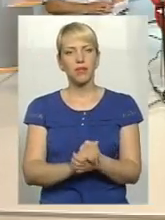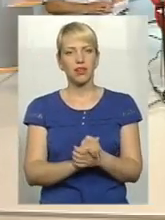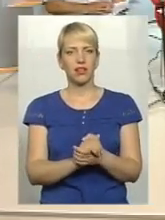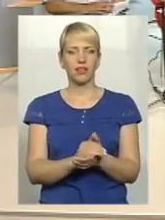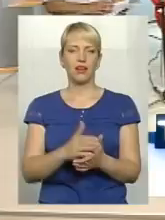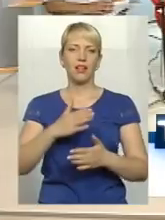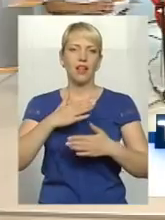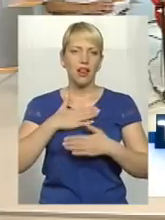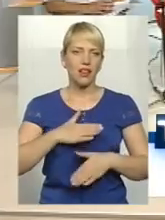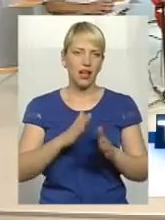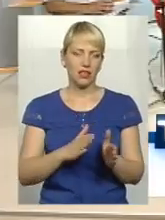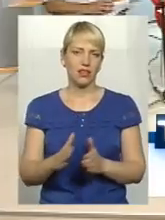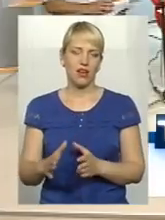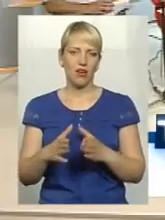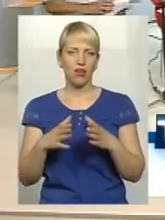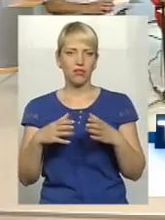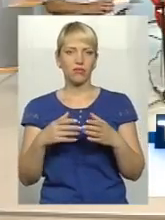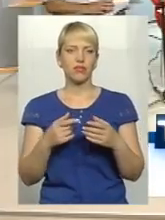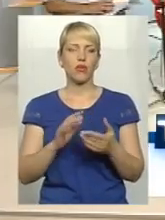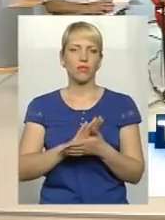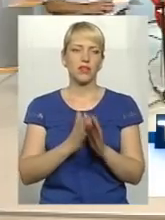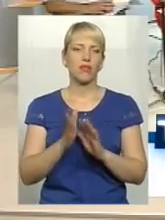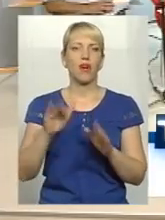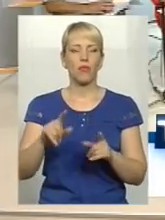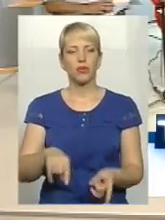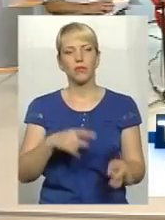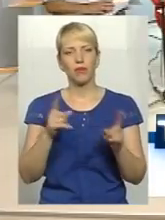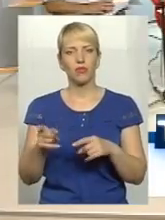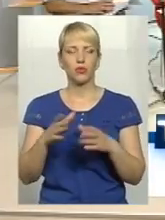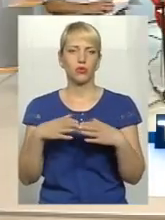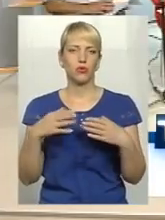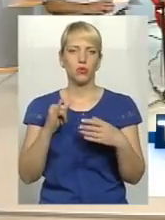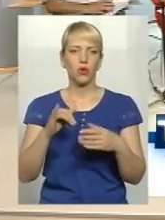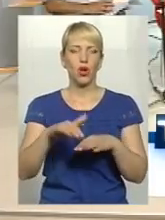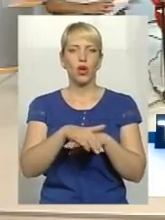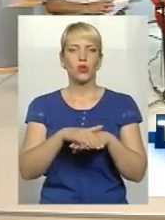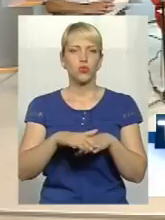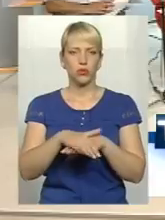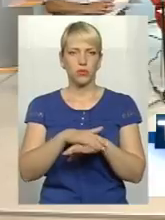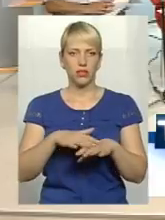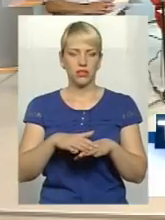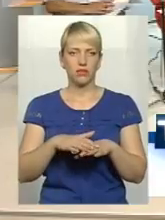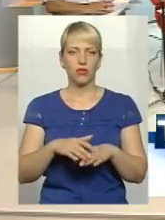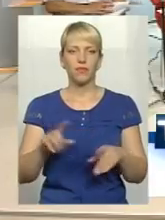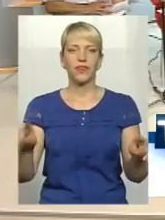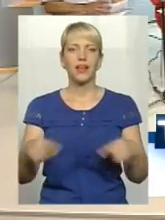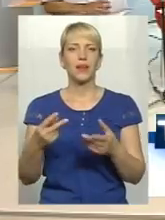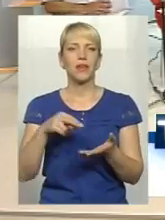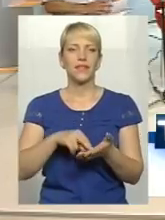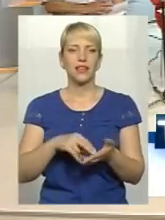легідна обстановка, а потім вже переводити його в суспільство. Реабілітація в нас повинна починатися не з